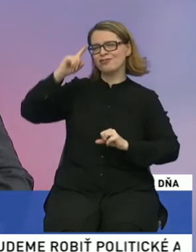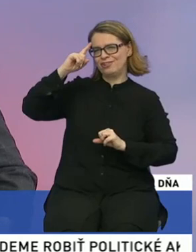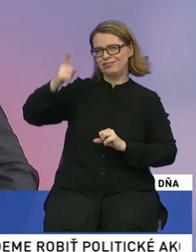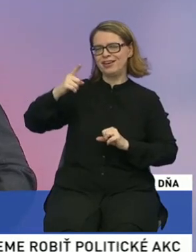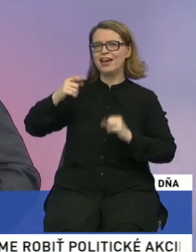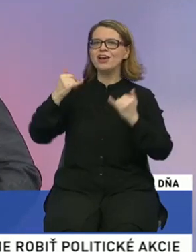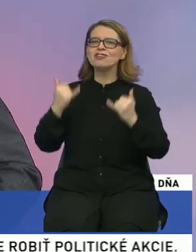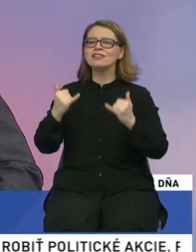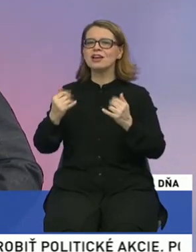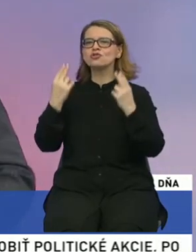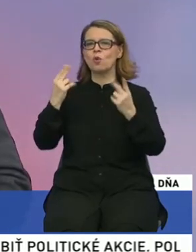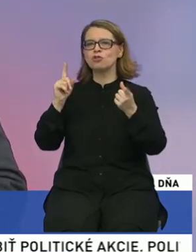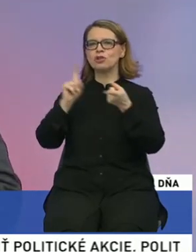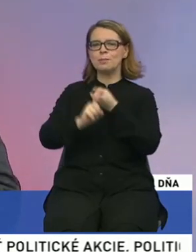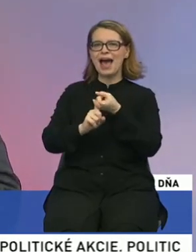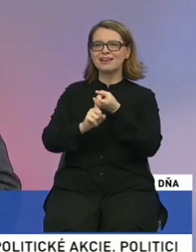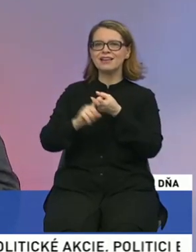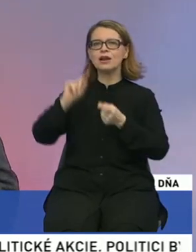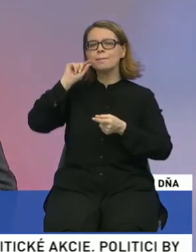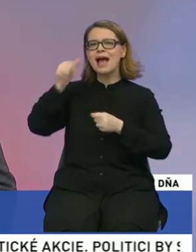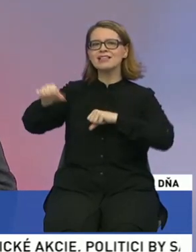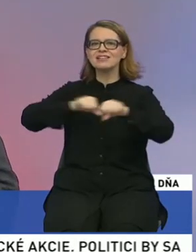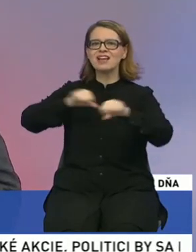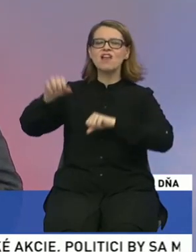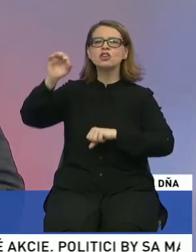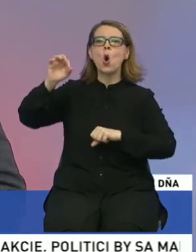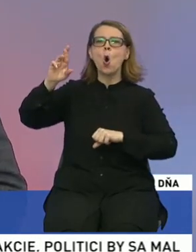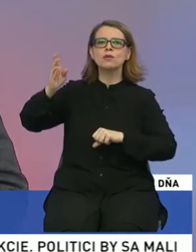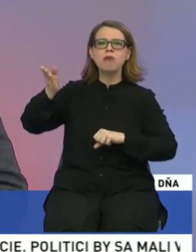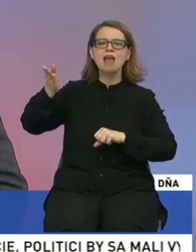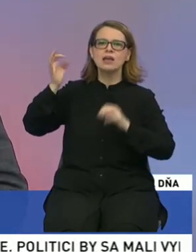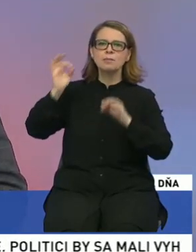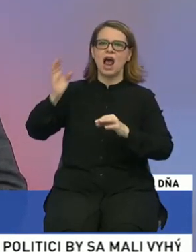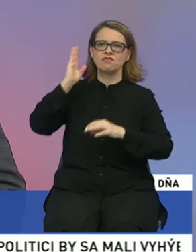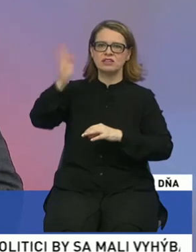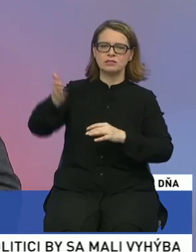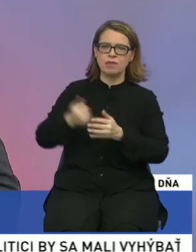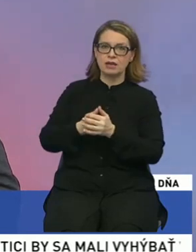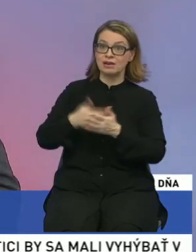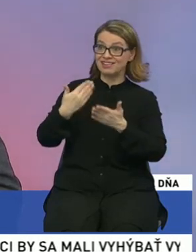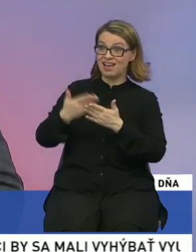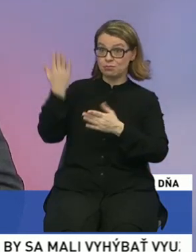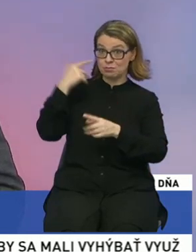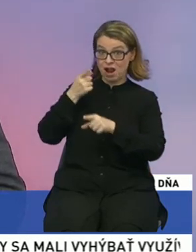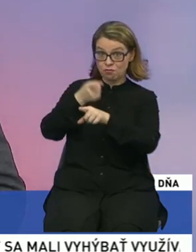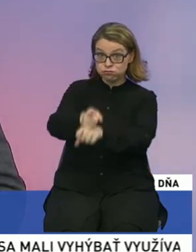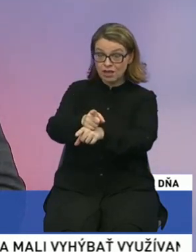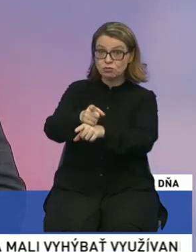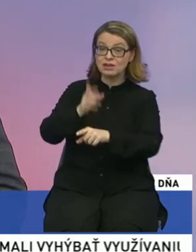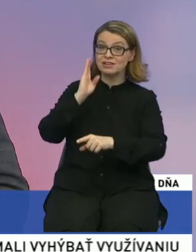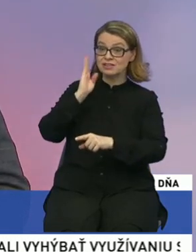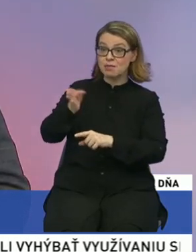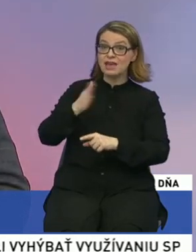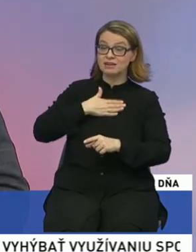strategickým partnerom maďarskej vlády Orbána je práve Smer. To znamená, pokiaľ by nejaký vplyv mal Smer na